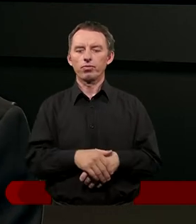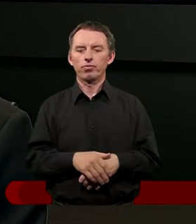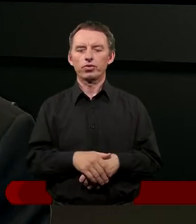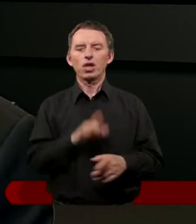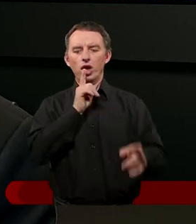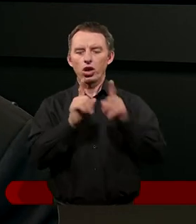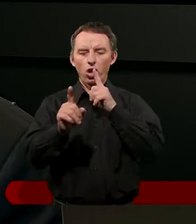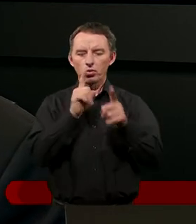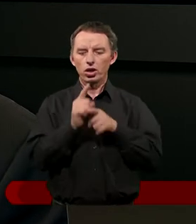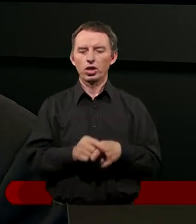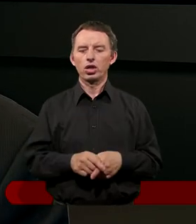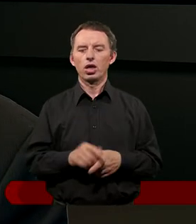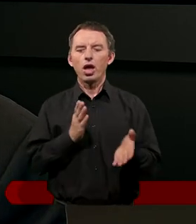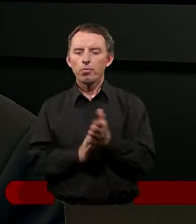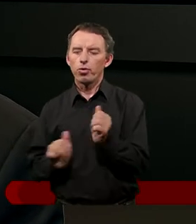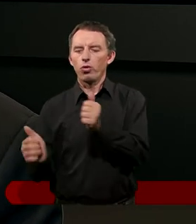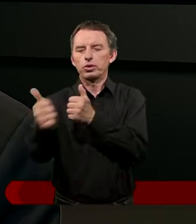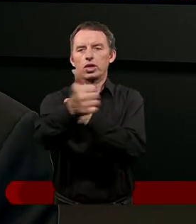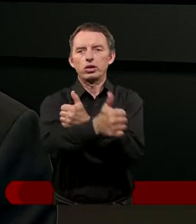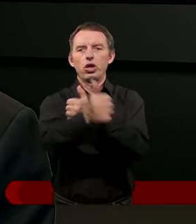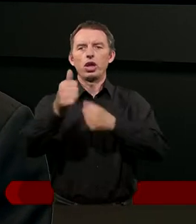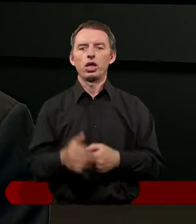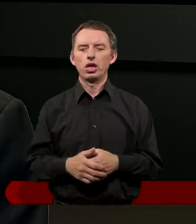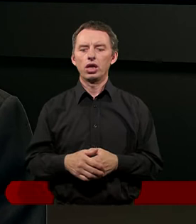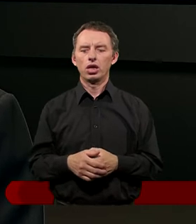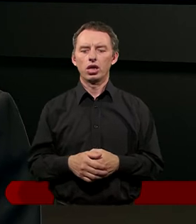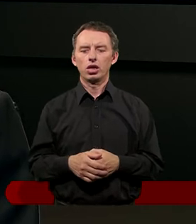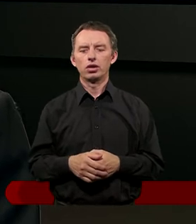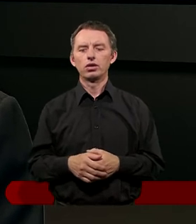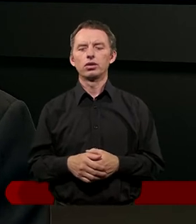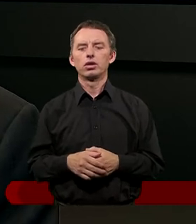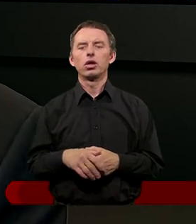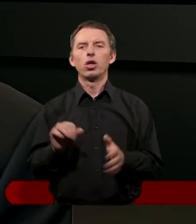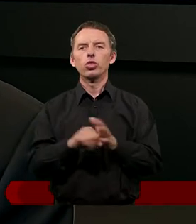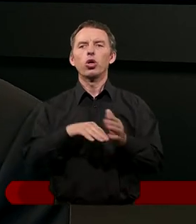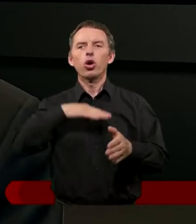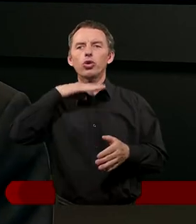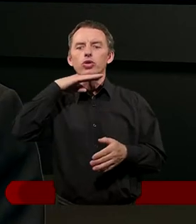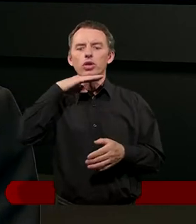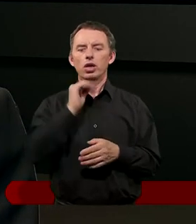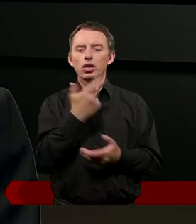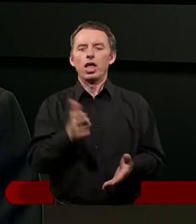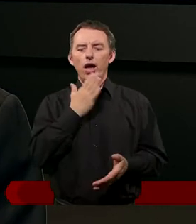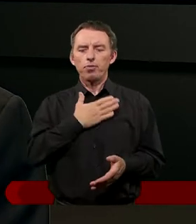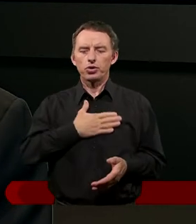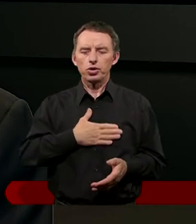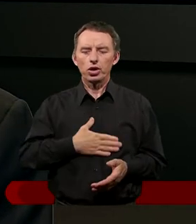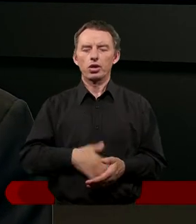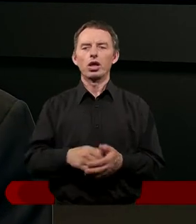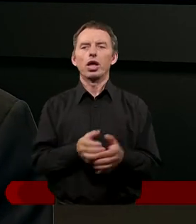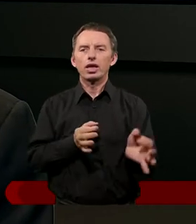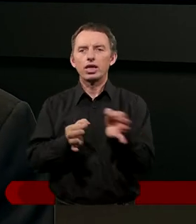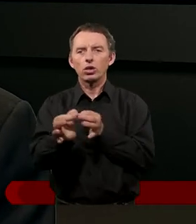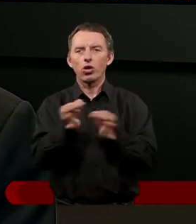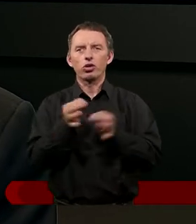rozmawiamy, jest poprzedzony dosyć nieprzyjemną